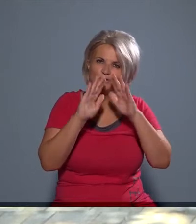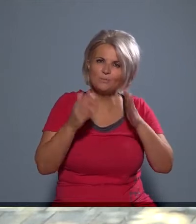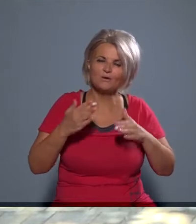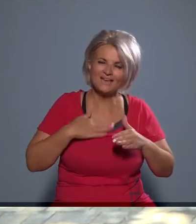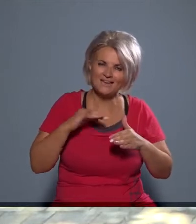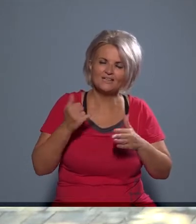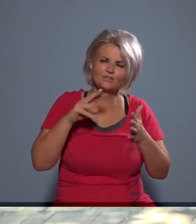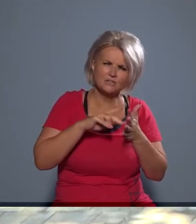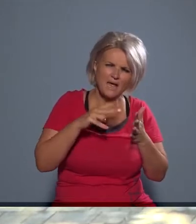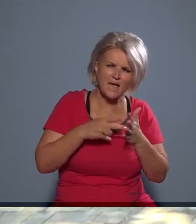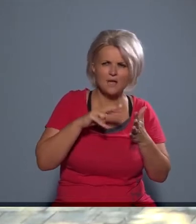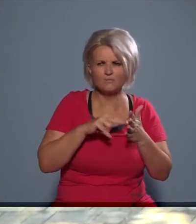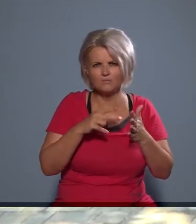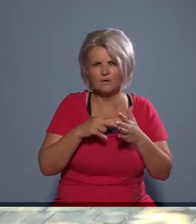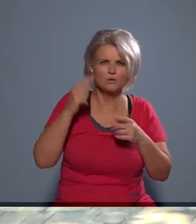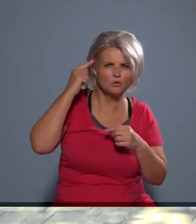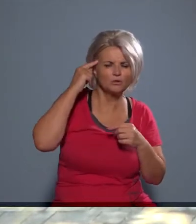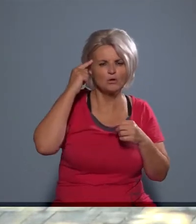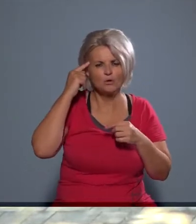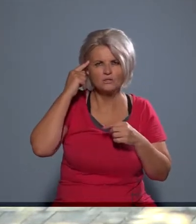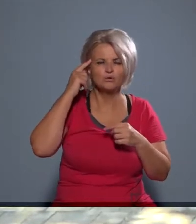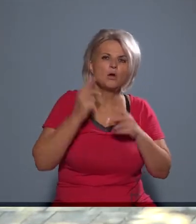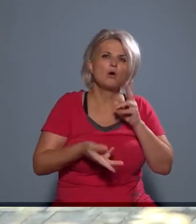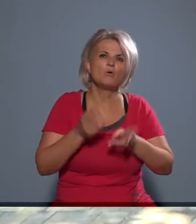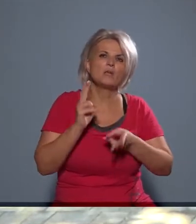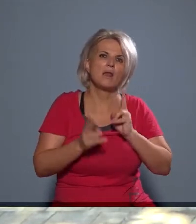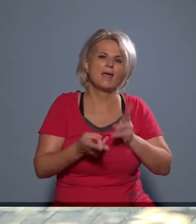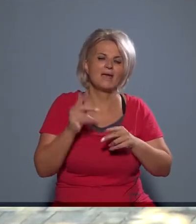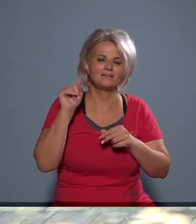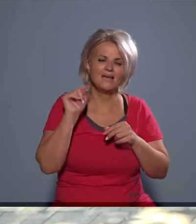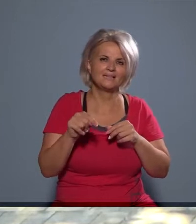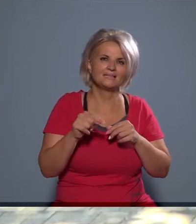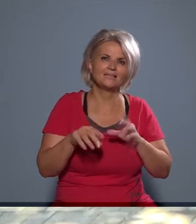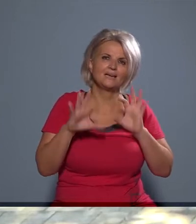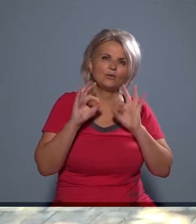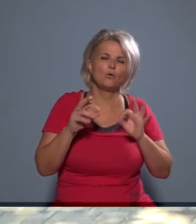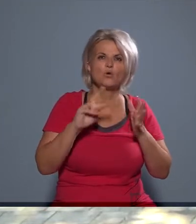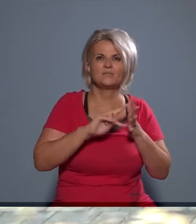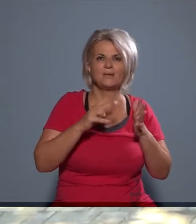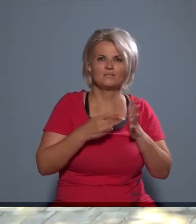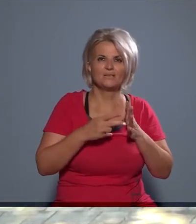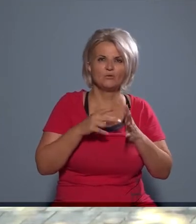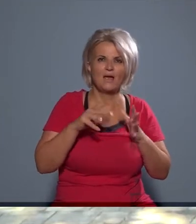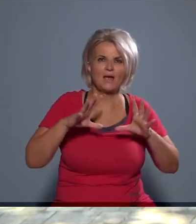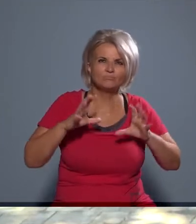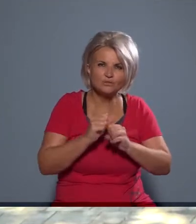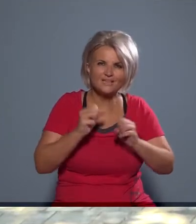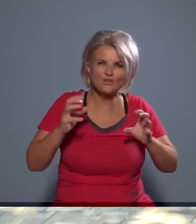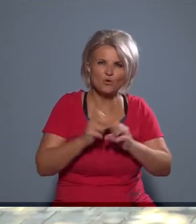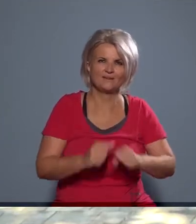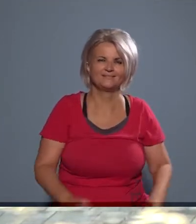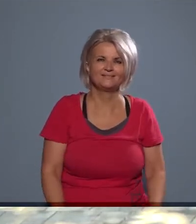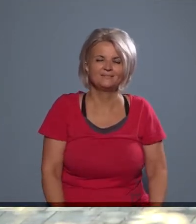én is folyak bele a tervezésbe, és akkor gondolkozzunk tematikán, hogy hogyan lehetne ezt egy jó koncepcióvá